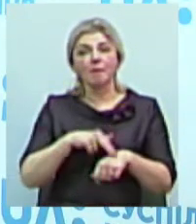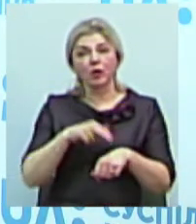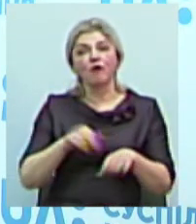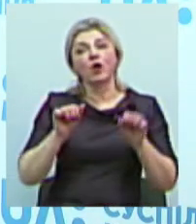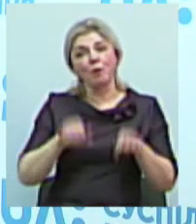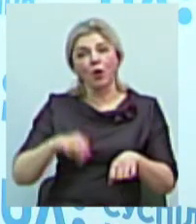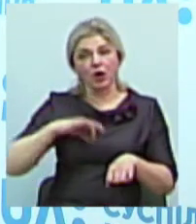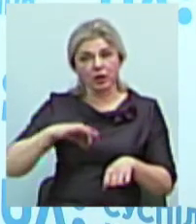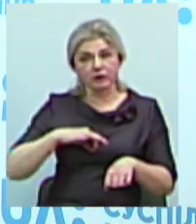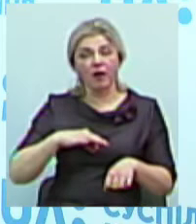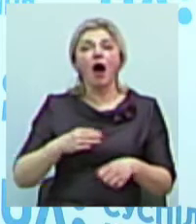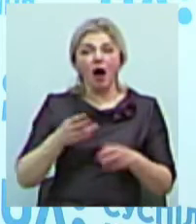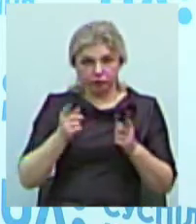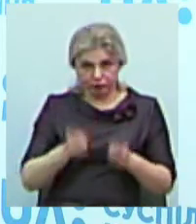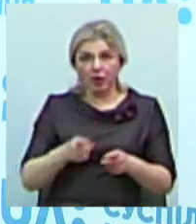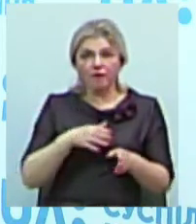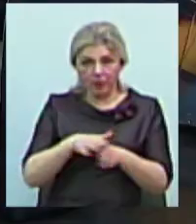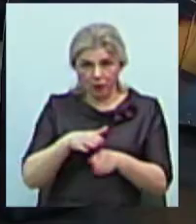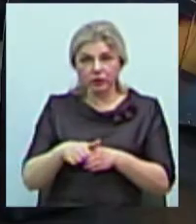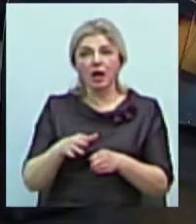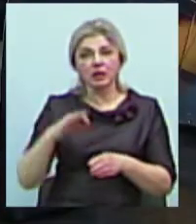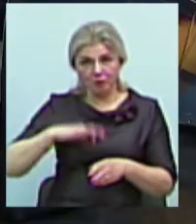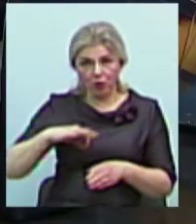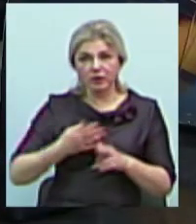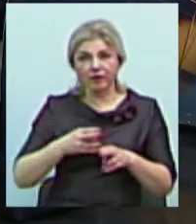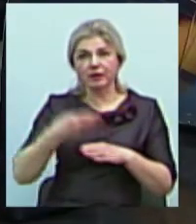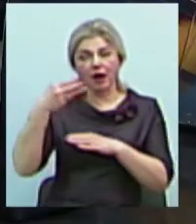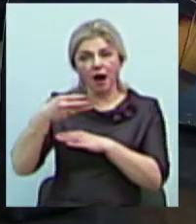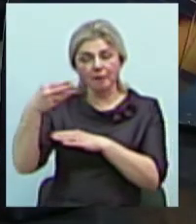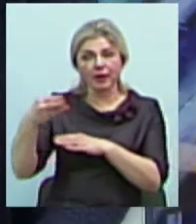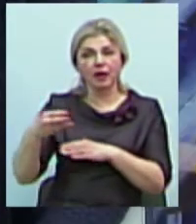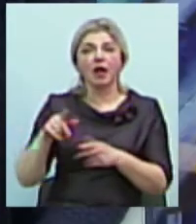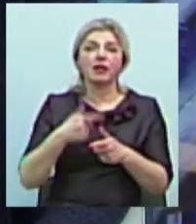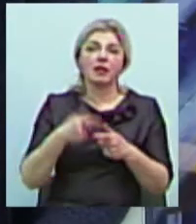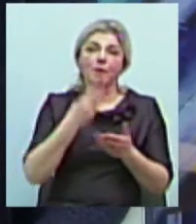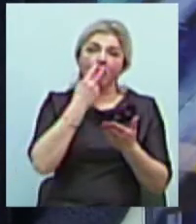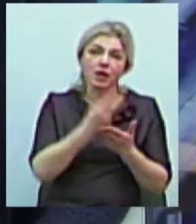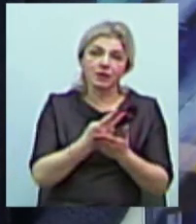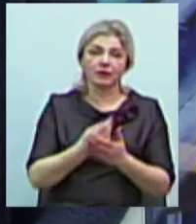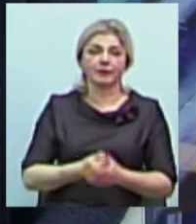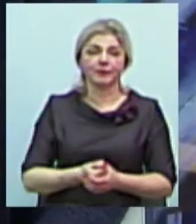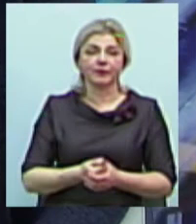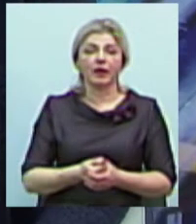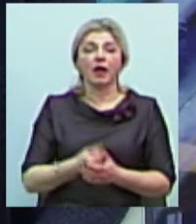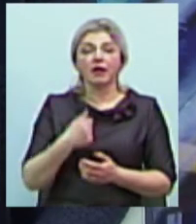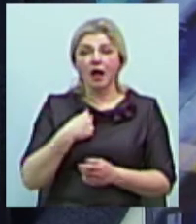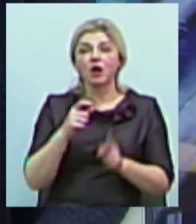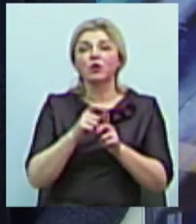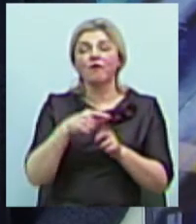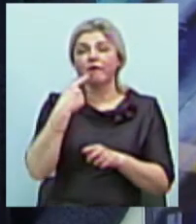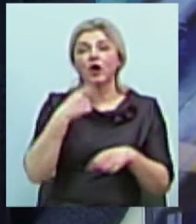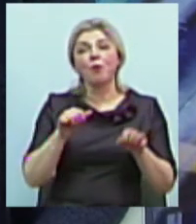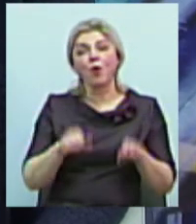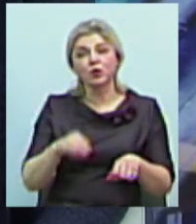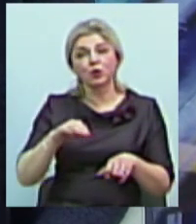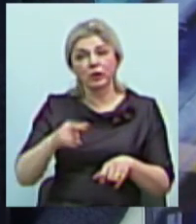чи підтримають ви і ваші колеги зв'язок з ними для того, щоб можливо десь показати, десь навчити? Я мав на увазі, коли сказав, можуть, те, що це